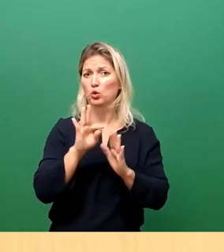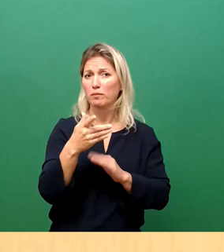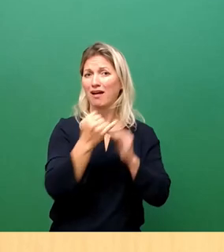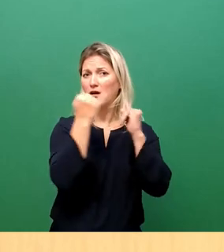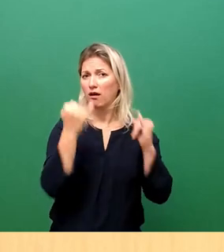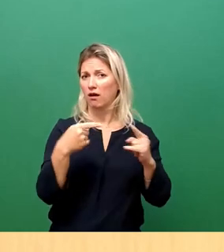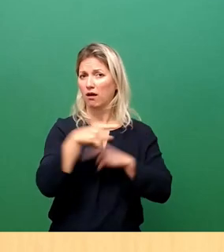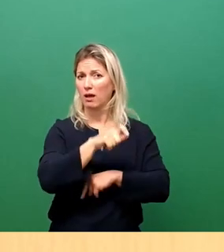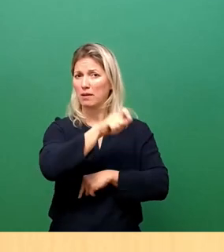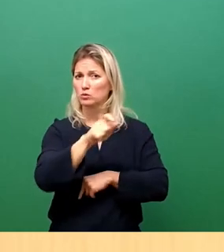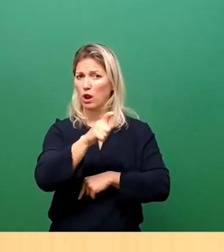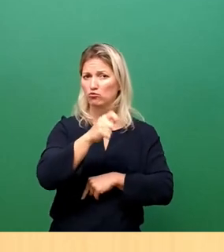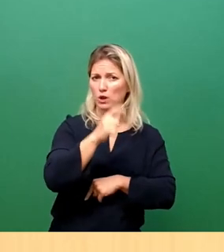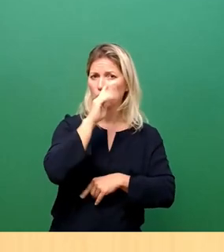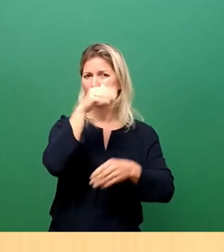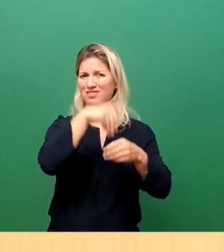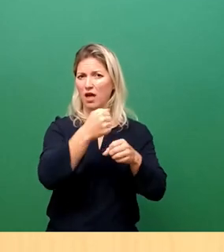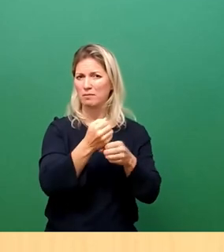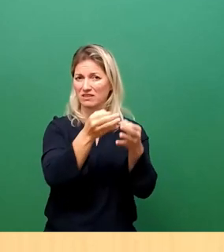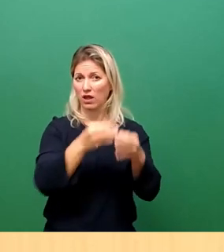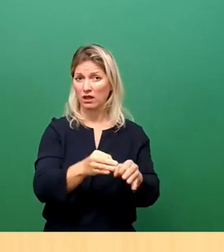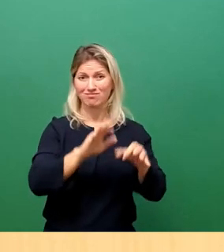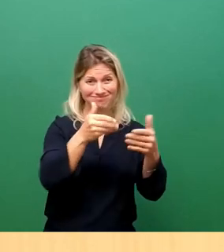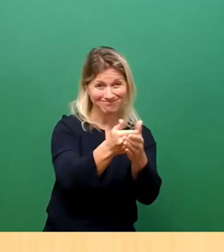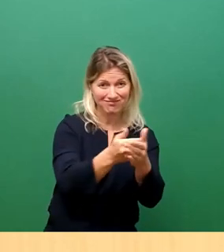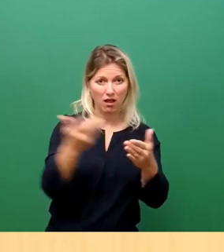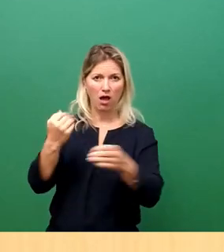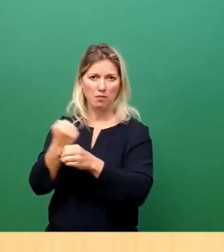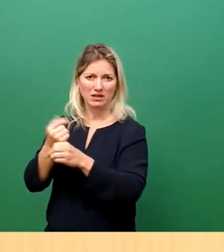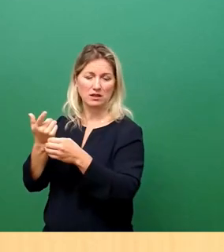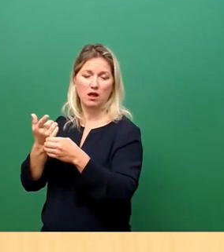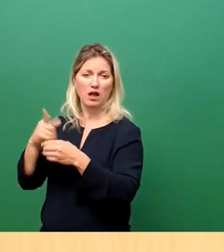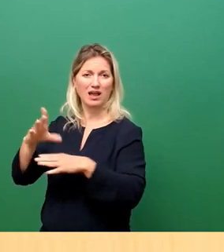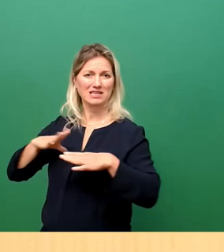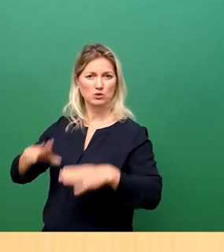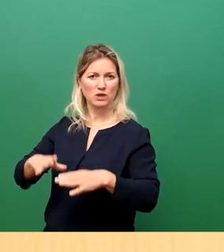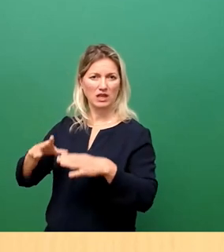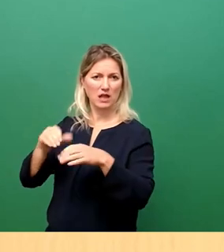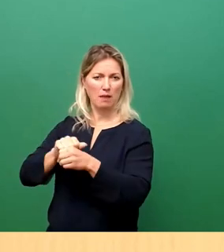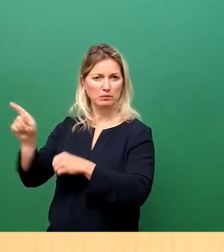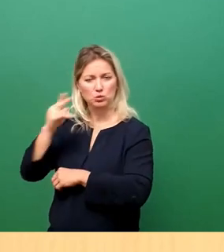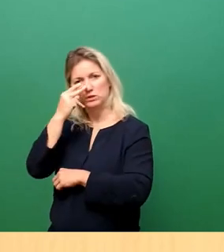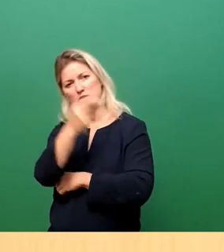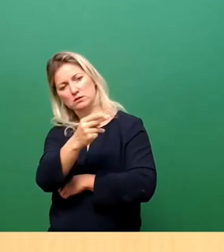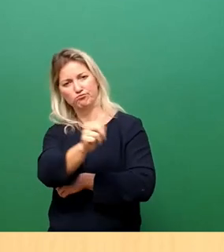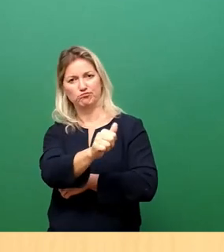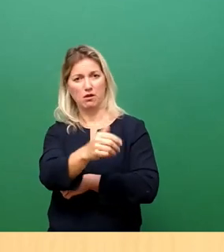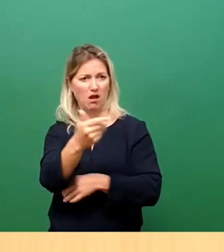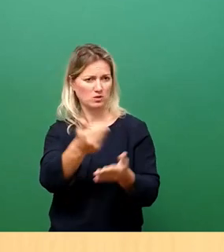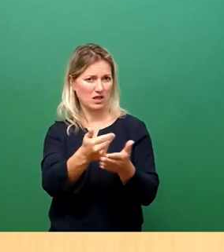Personalschlüssel. Genau das muss das Gesundheitsamt ja abwägen in der Entscheidungsfindung. Entsprechend besteht auch dort keinerlei Gefahr.